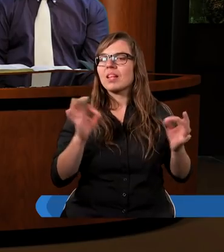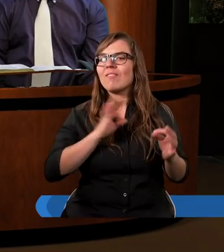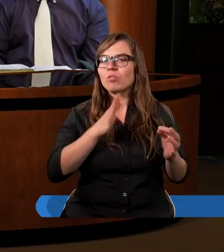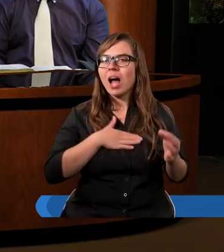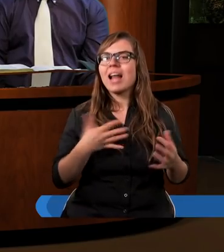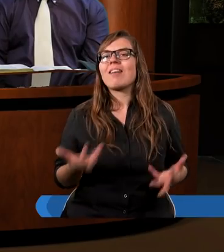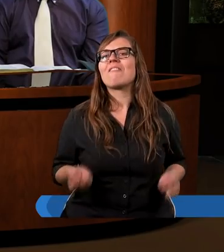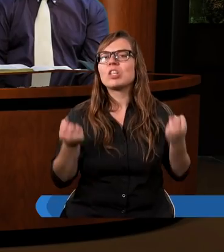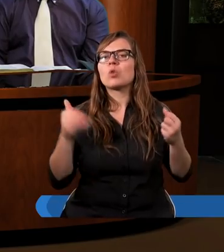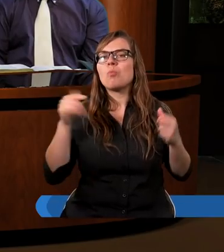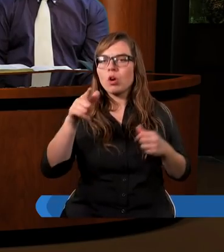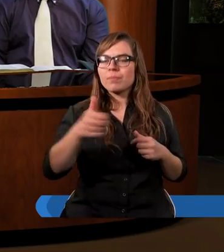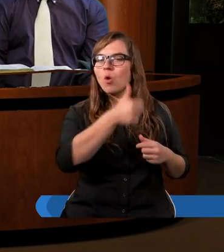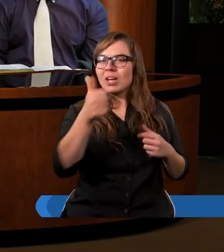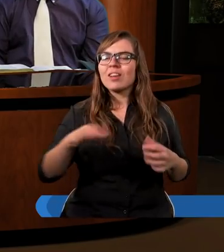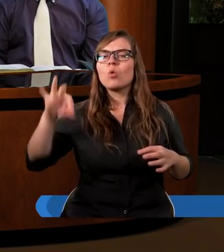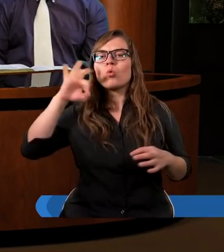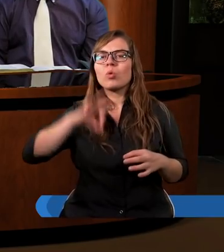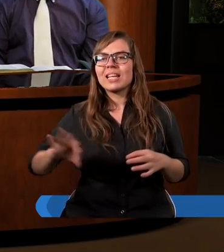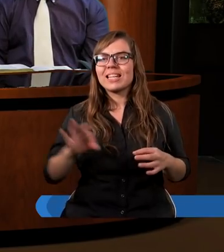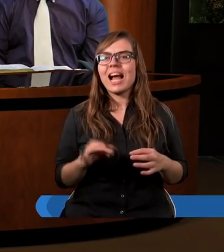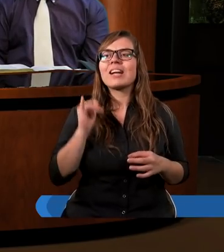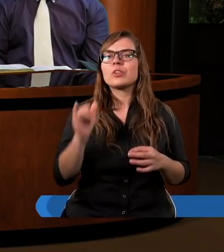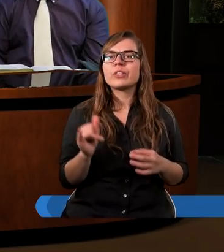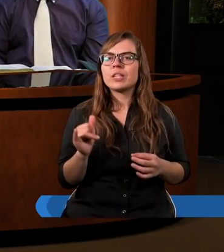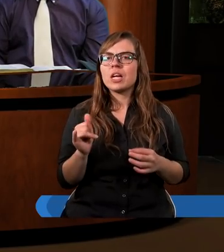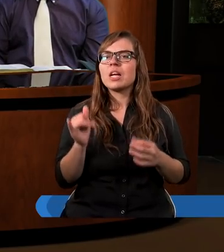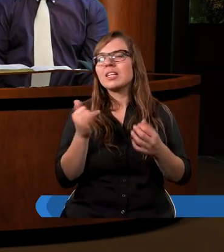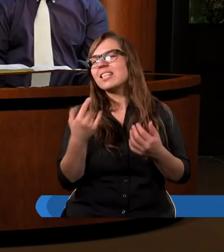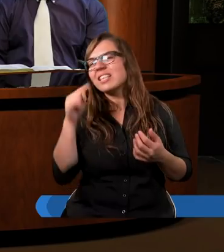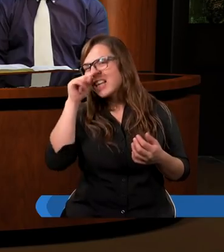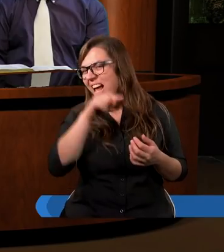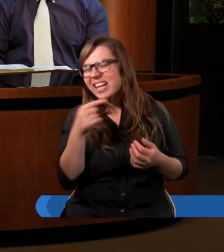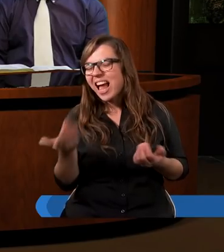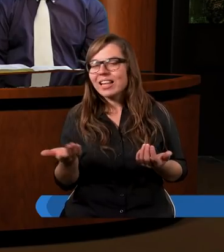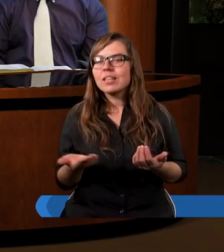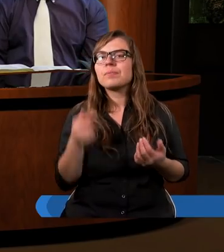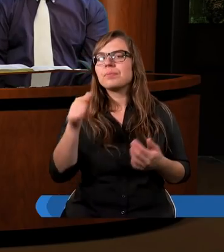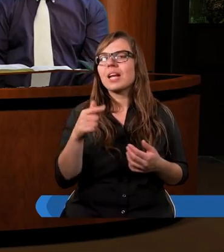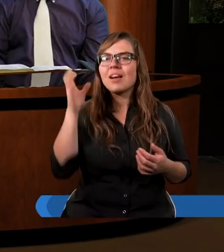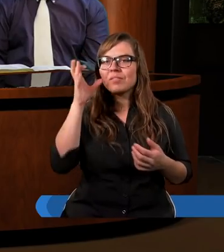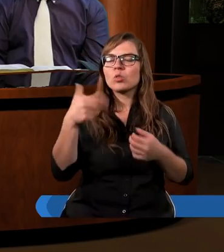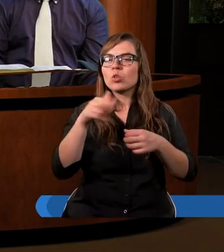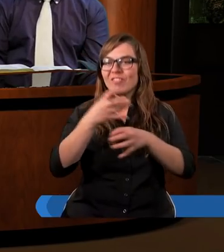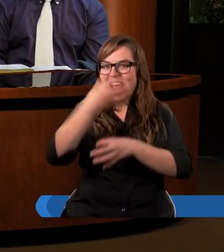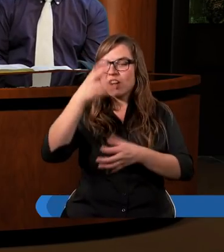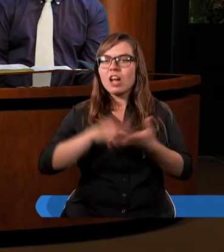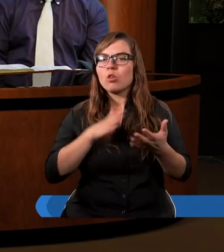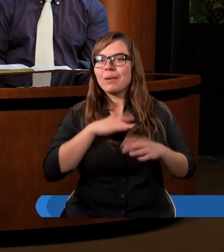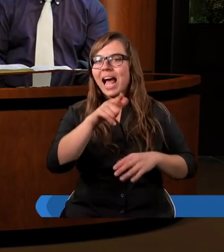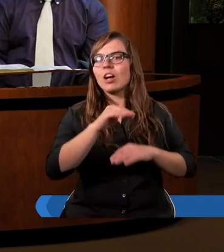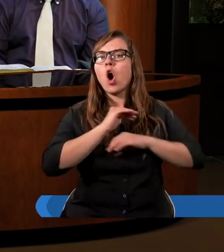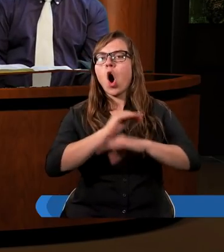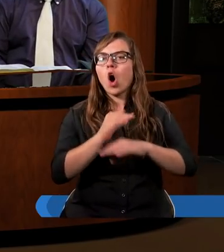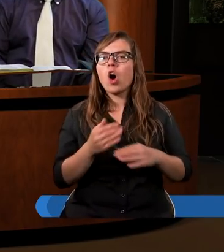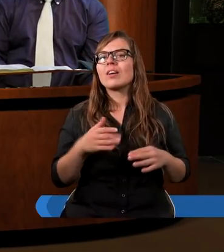wysiłkiem możemy tą jedność uzyskać. I niestety wieża, która miała ich ochronić,